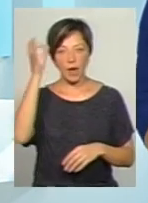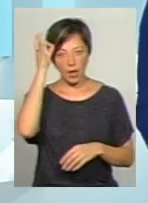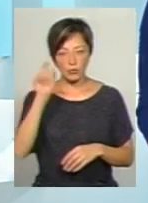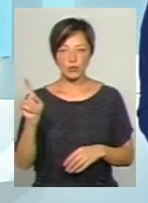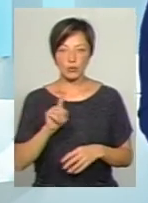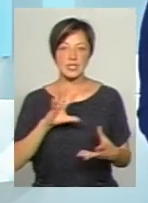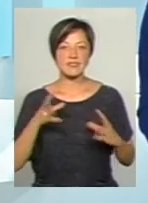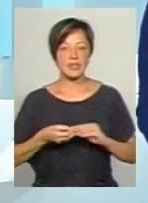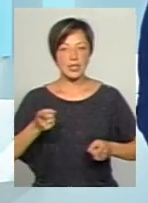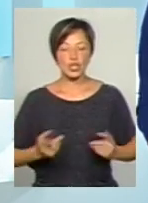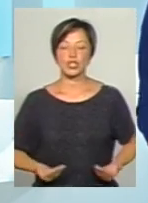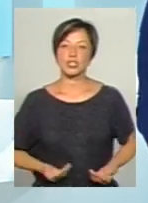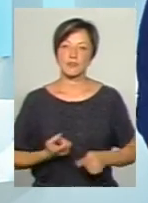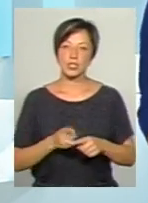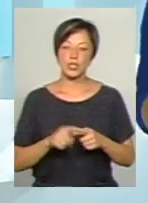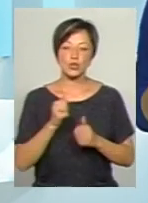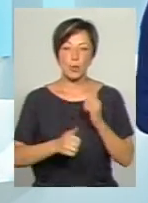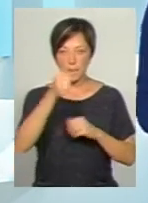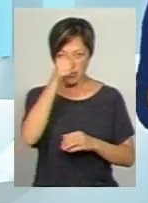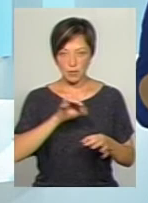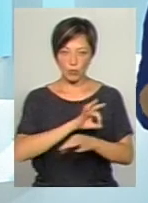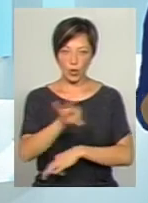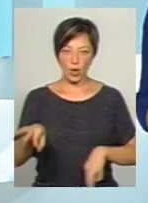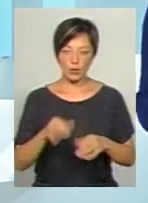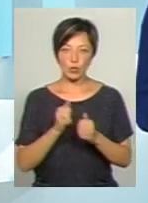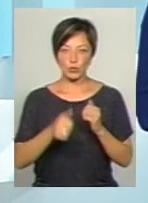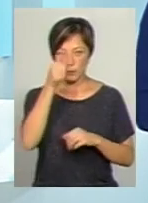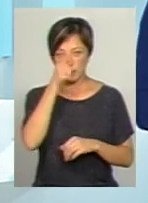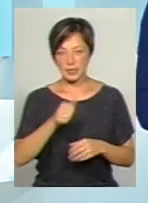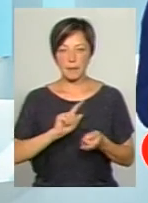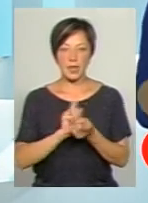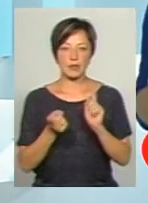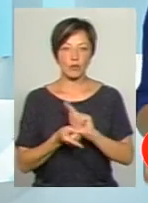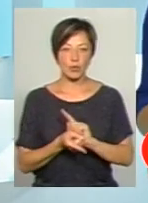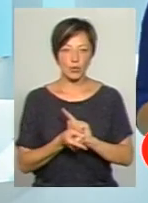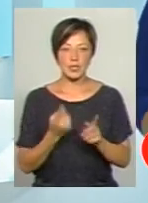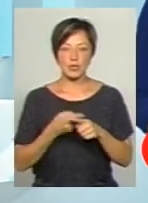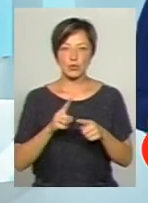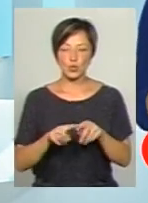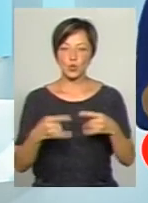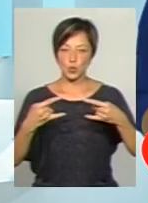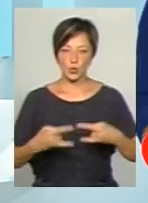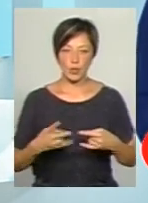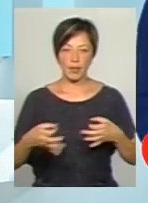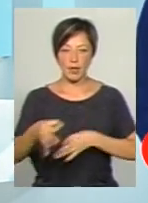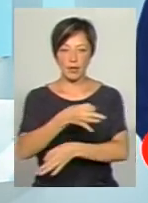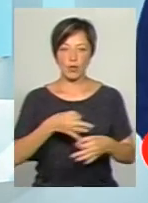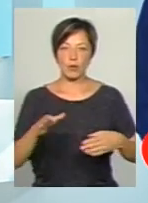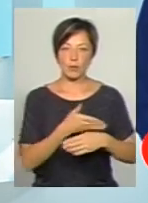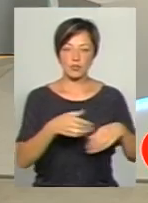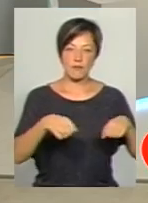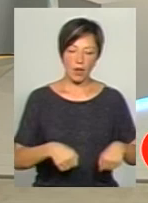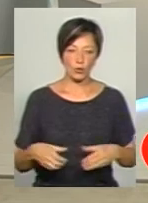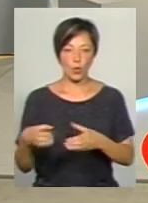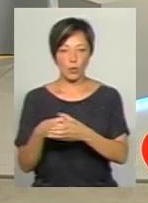що «Звіти на живо» це щомісячний проєкт. Кожного місяця перетворюємо цю студію на діалог між владою і